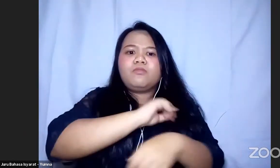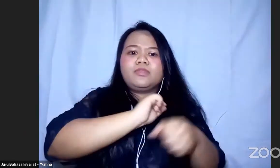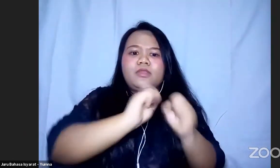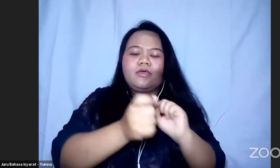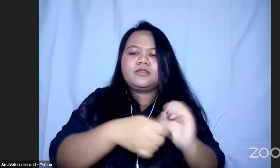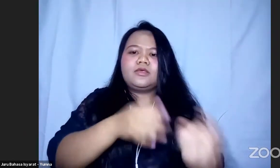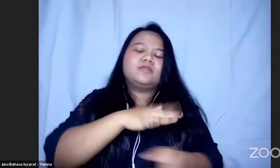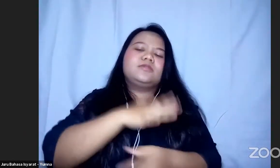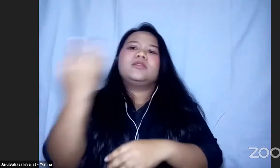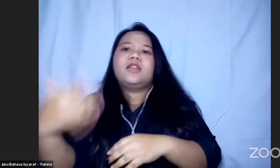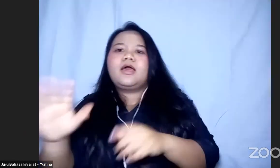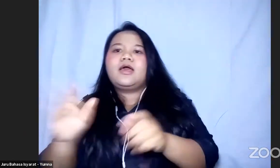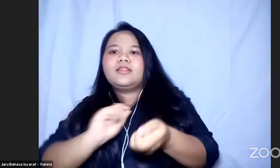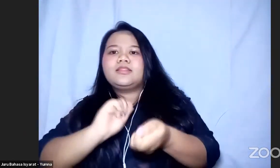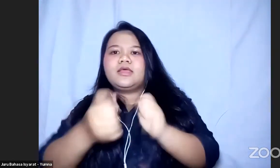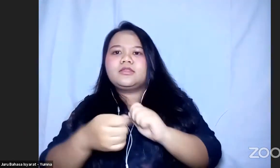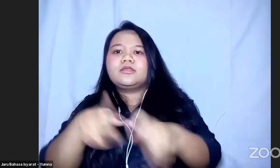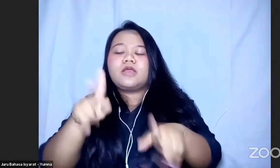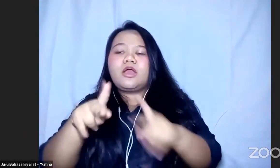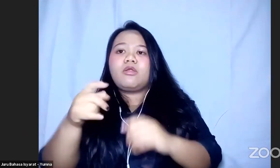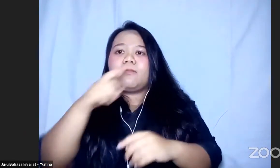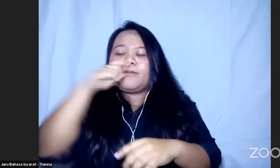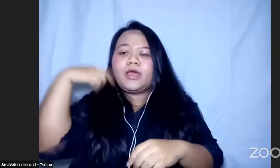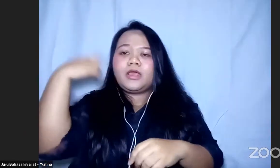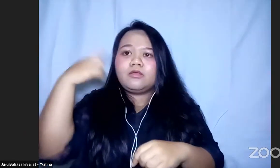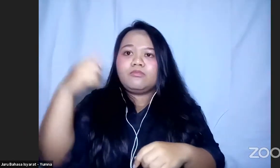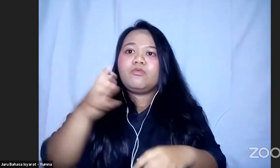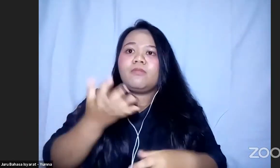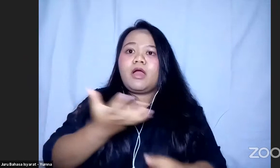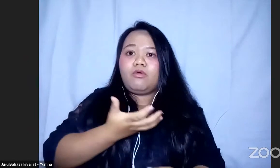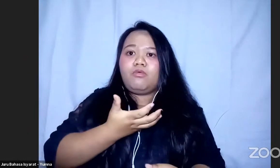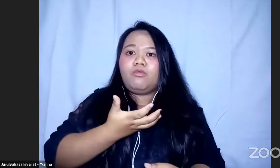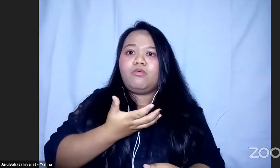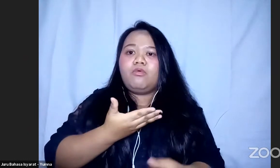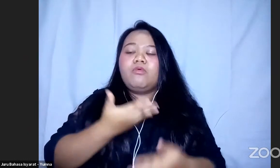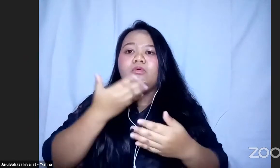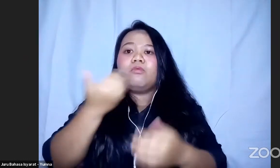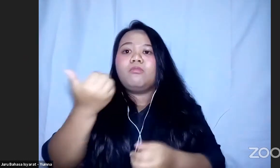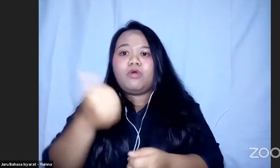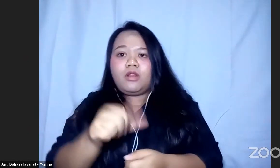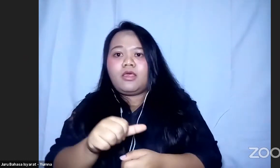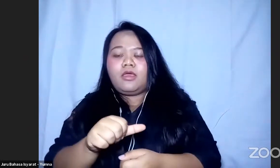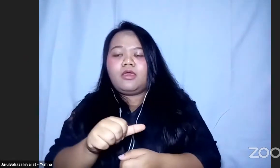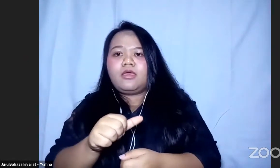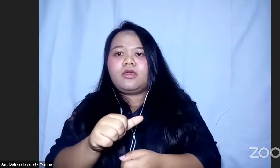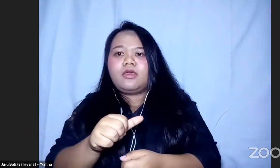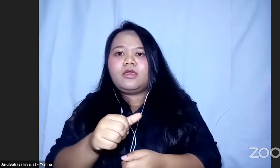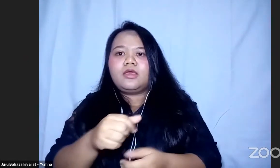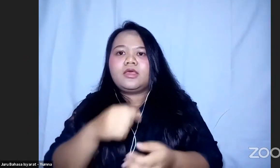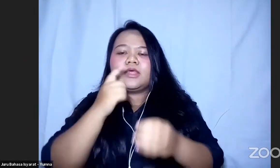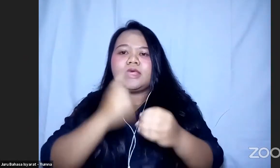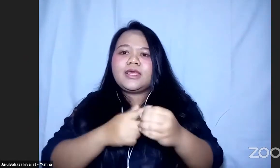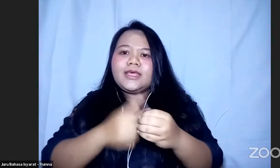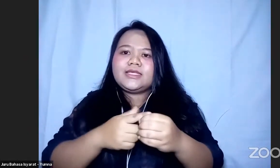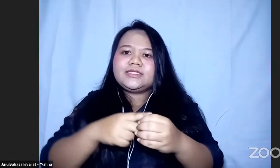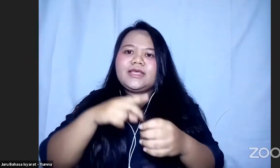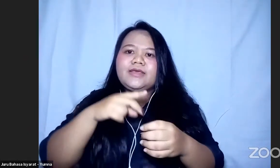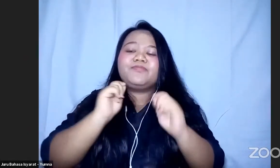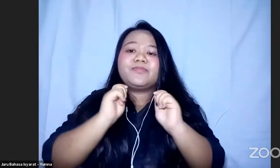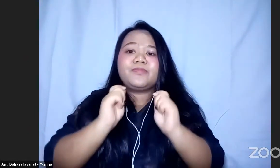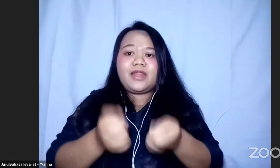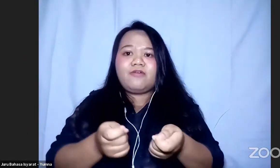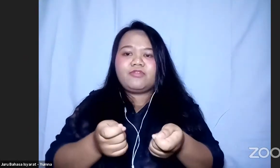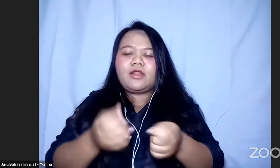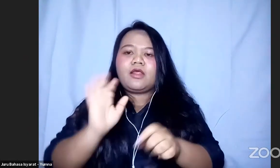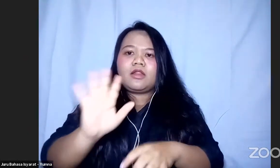Bapak Ibu Berminat Tentu Saja Silakan Untuk Bisa Nanti Mengisi Registrasi Dan Berminat Kami